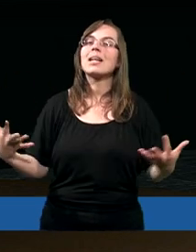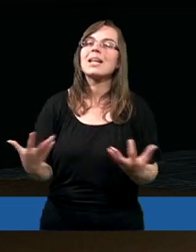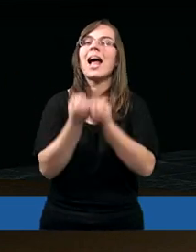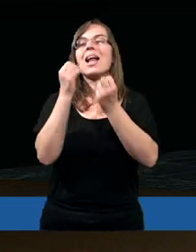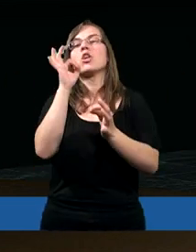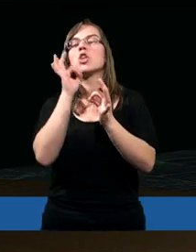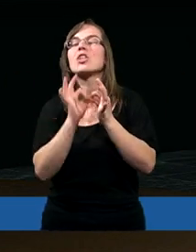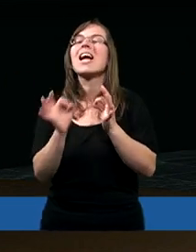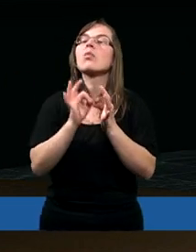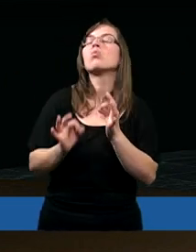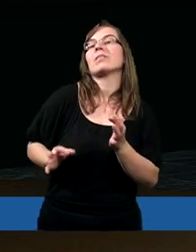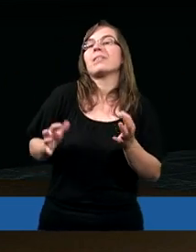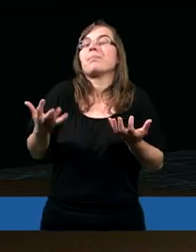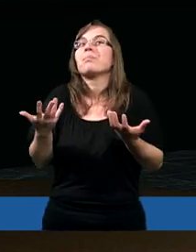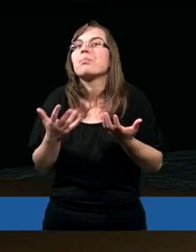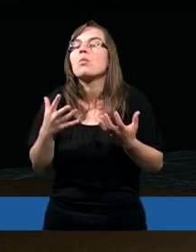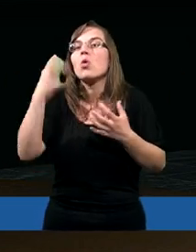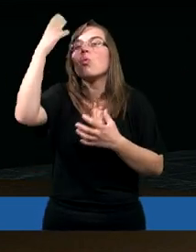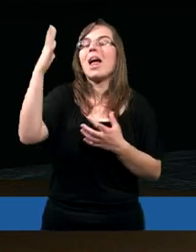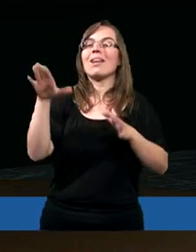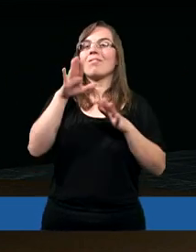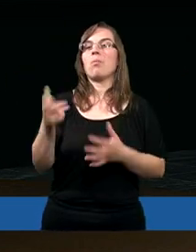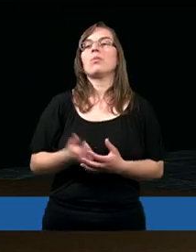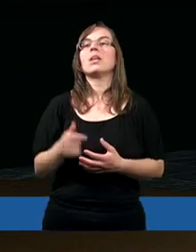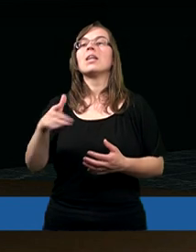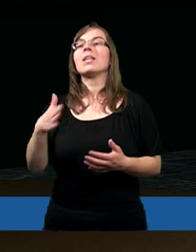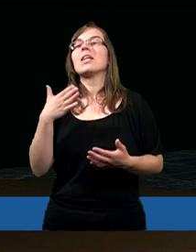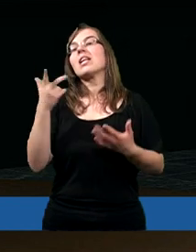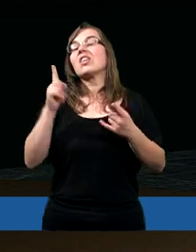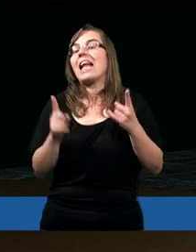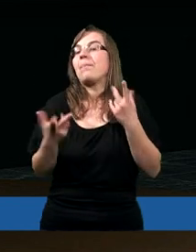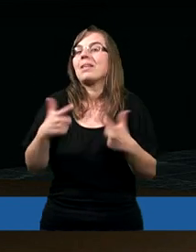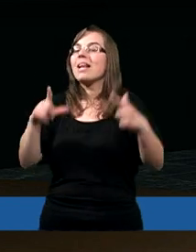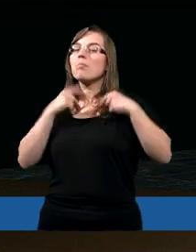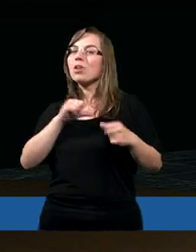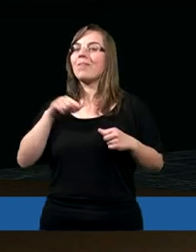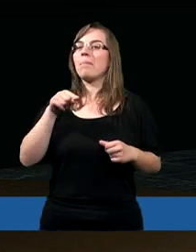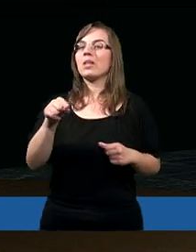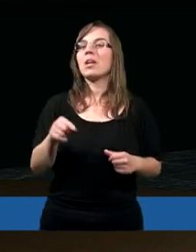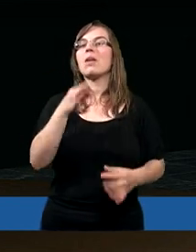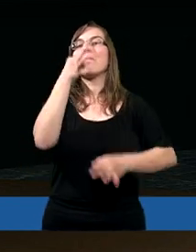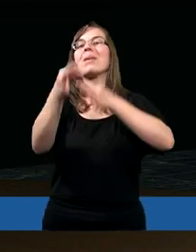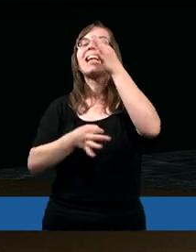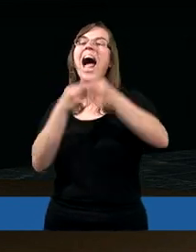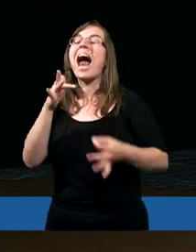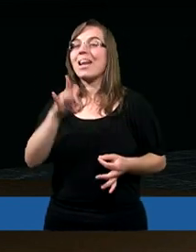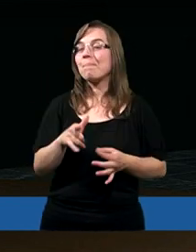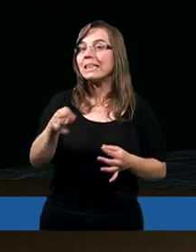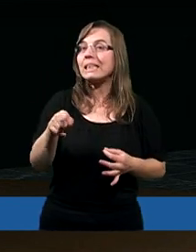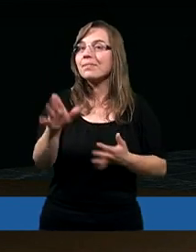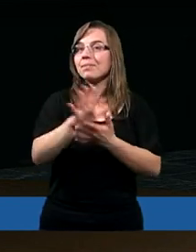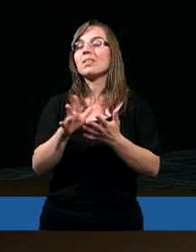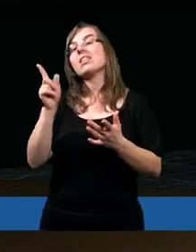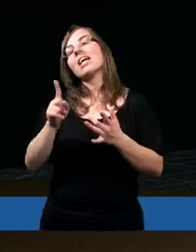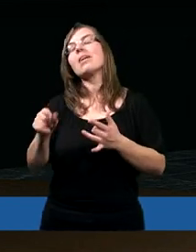szczególne proroctwa. Na ogół w psalmach nie spodziewamy się proroctw. Psalmy to jest